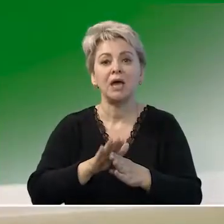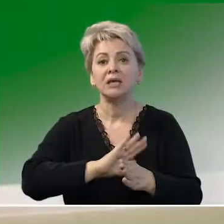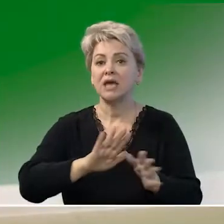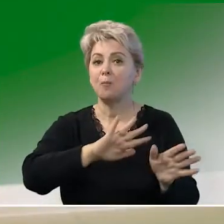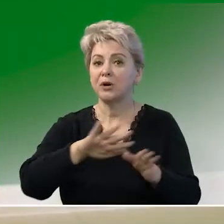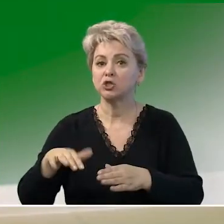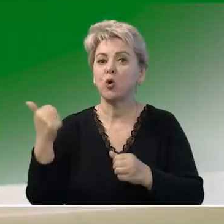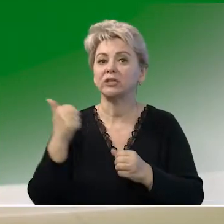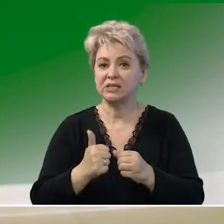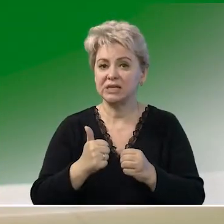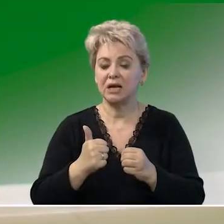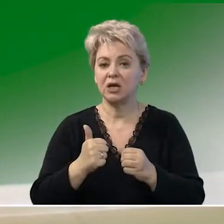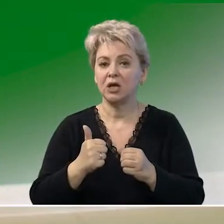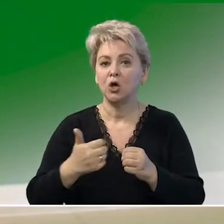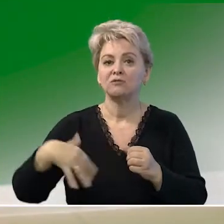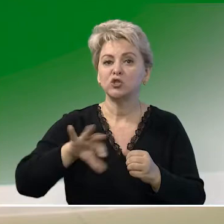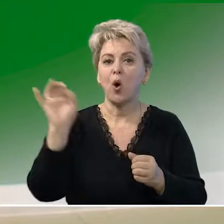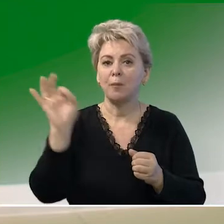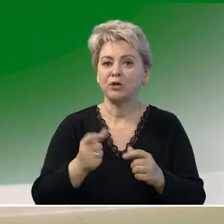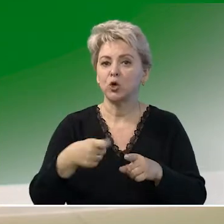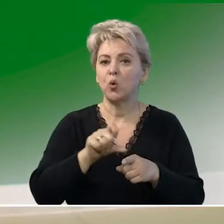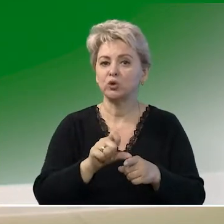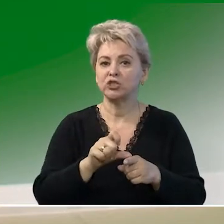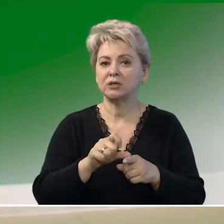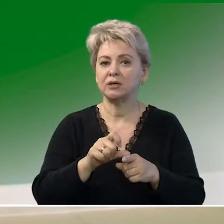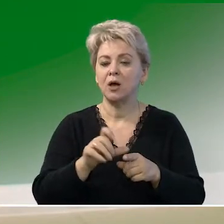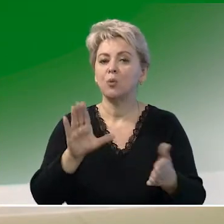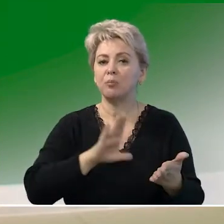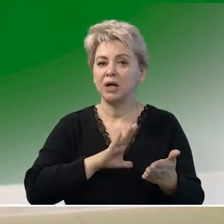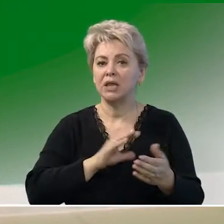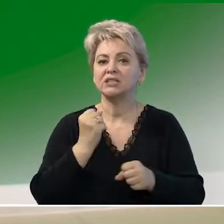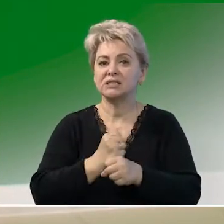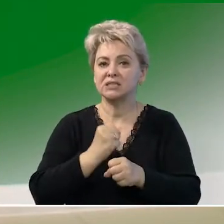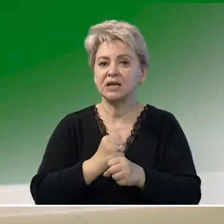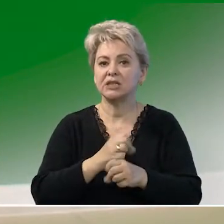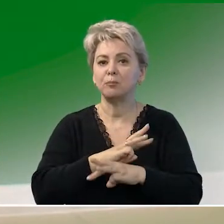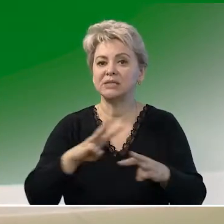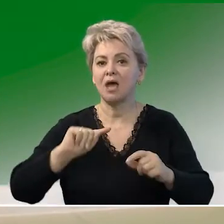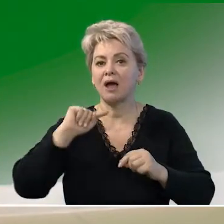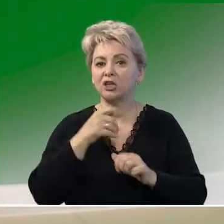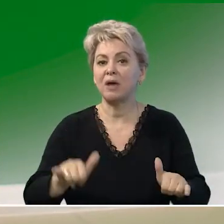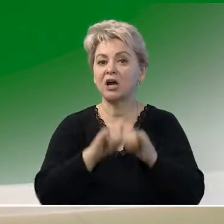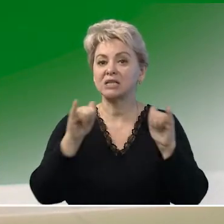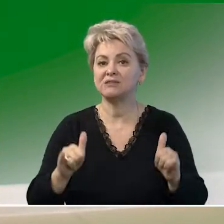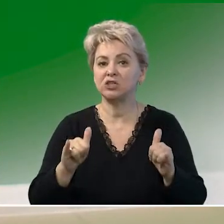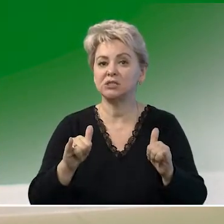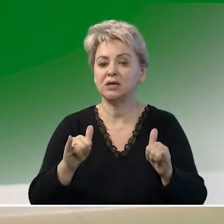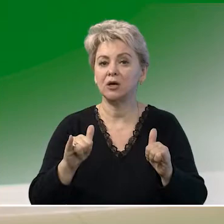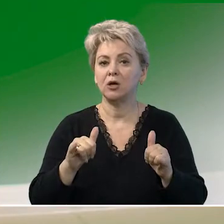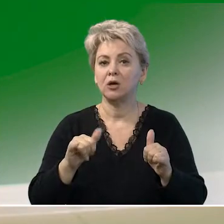прошло и недели. Все оперативно было сделано. Министерством экономического развития